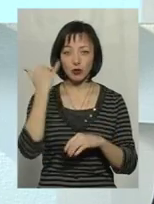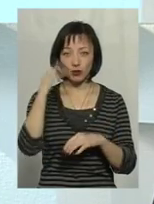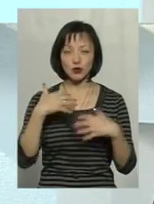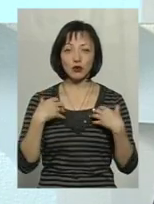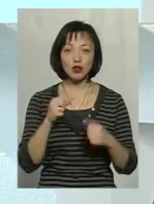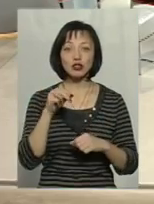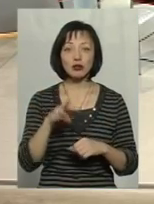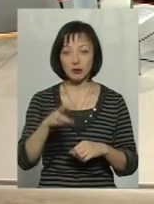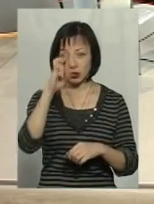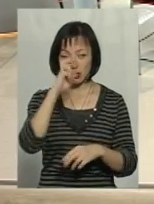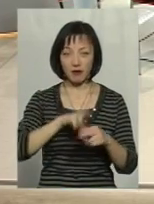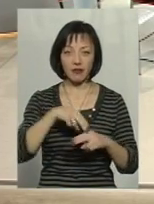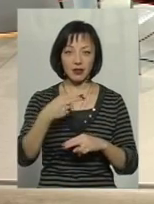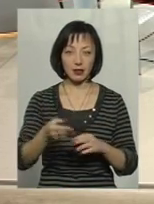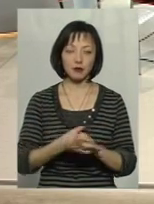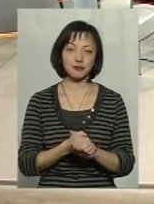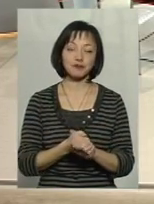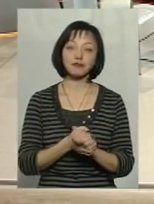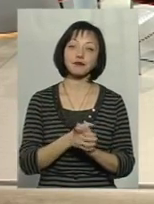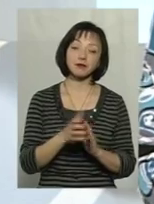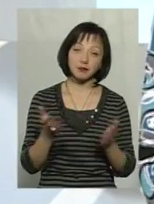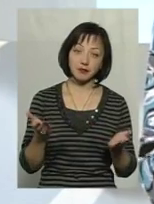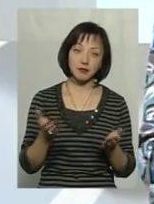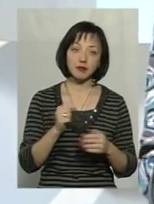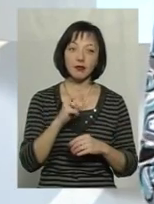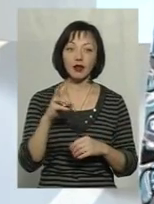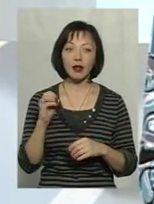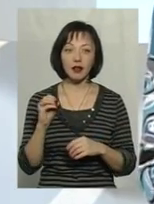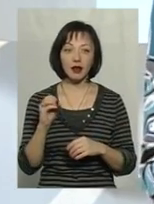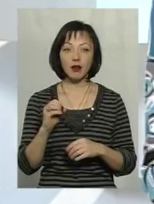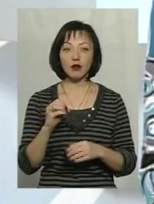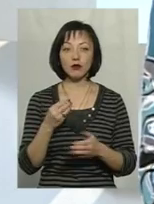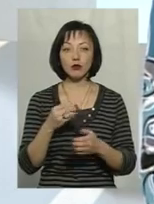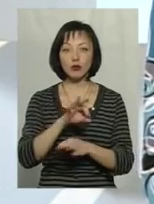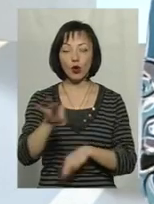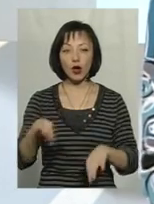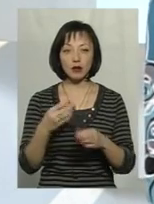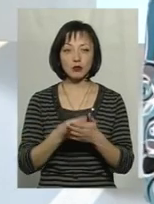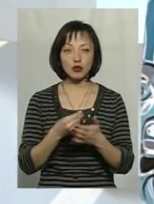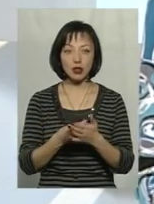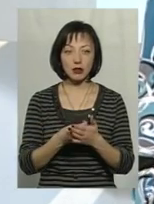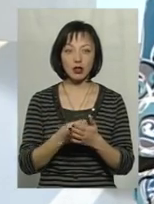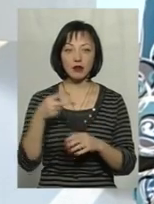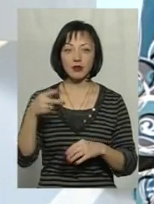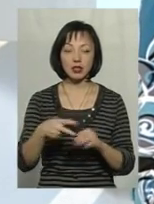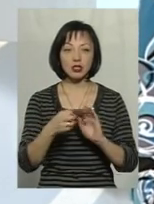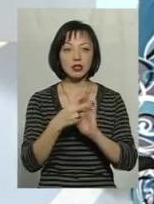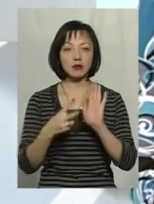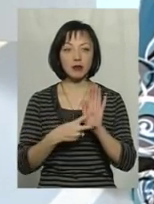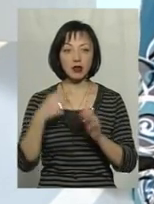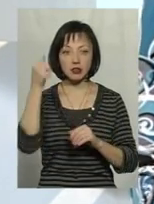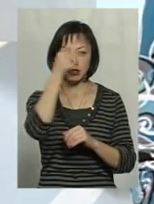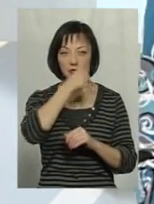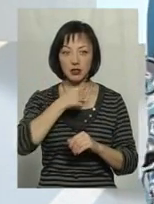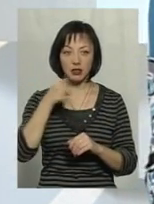здорову, ніж держава їм вертала. Разом з тим, здавалося б, ви зазначаєте, але в проєкті обласного бюджету на 2017 рік